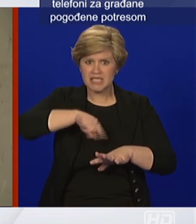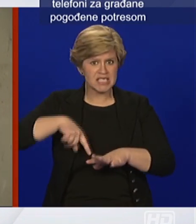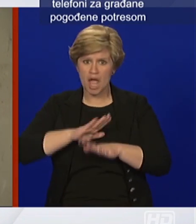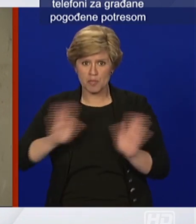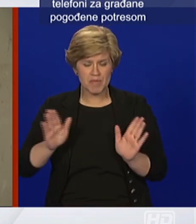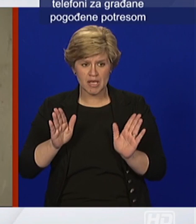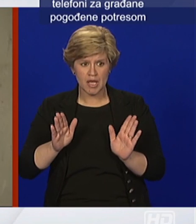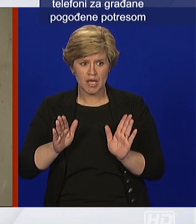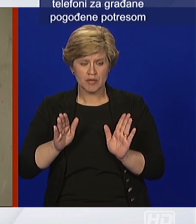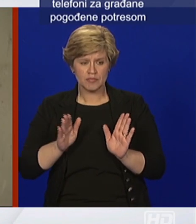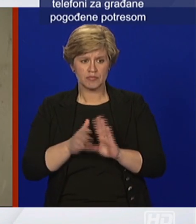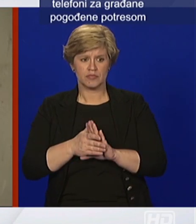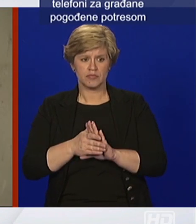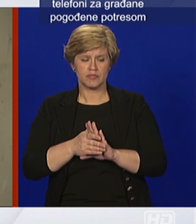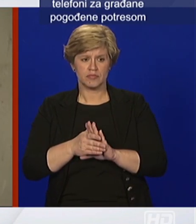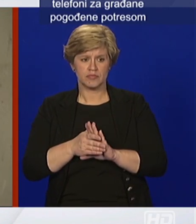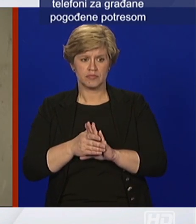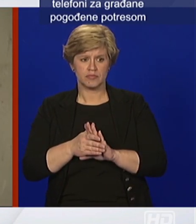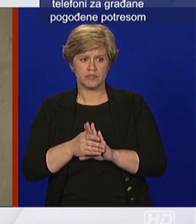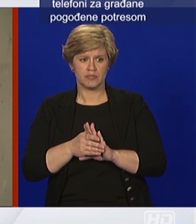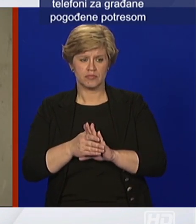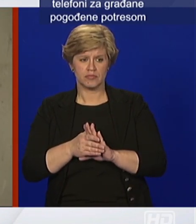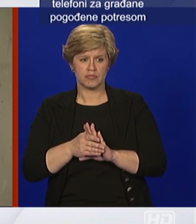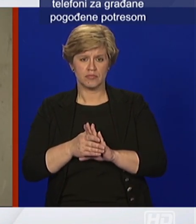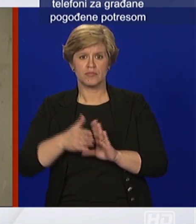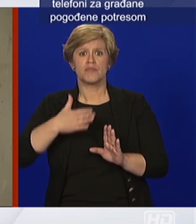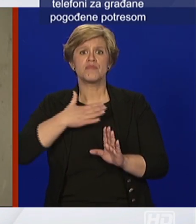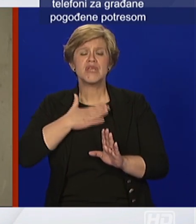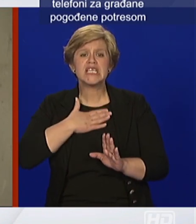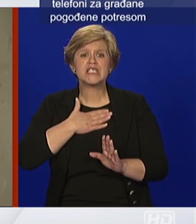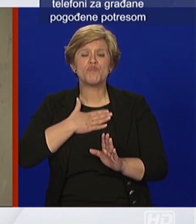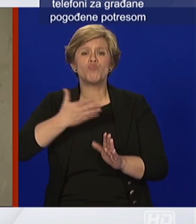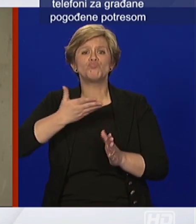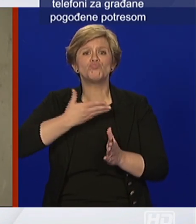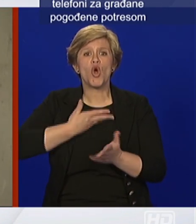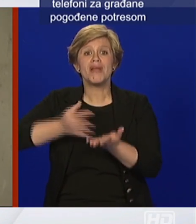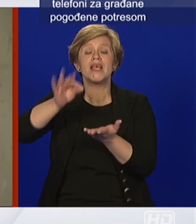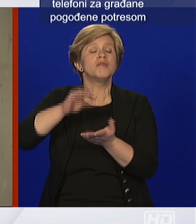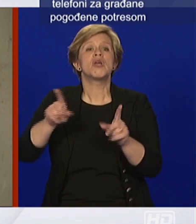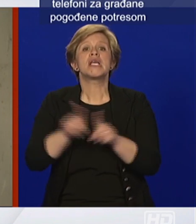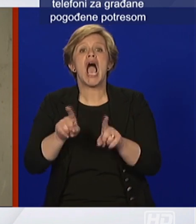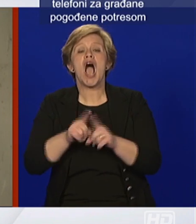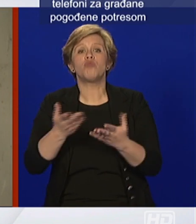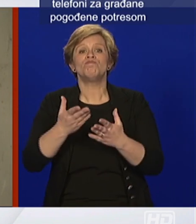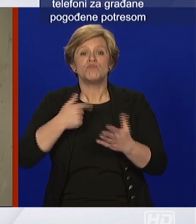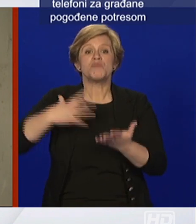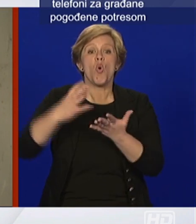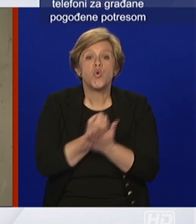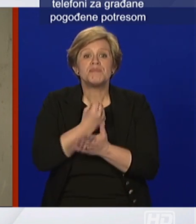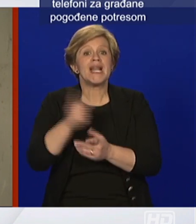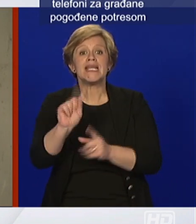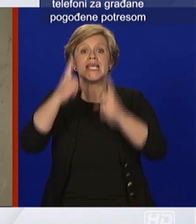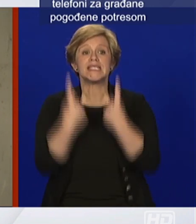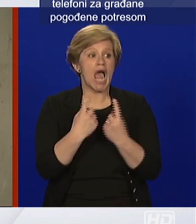smo postigli upravo cilj da nestaje obskrba. Tako će biti i dalje.